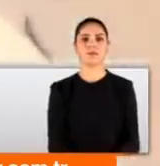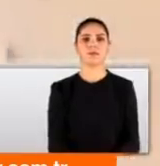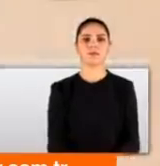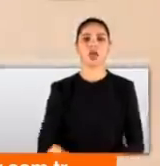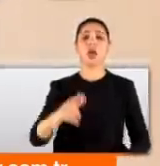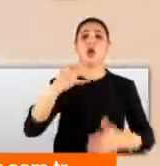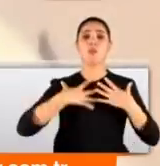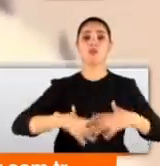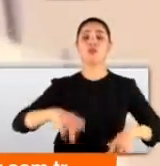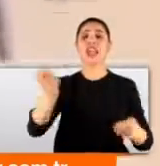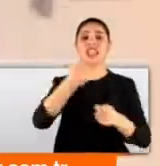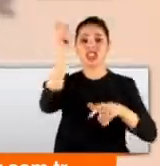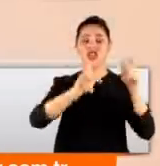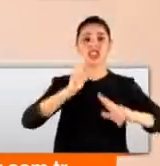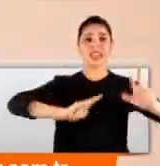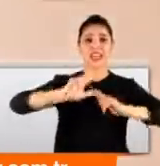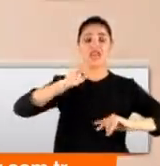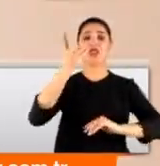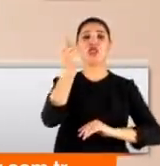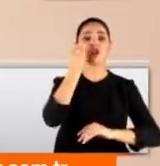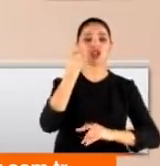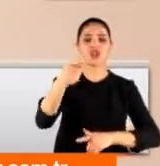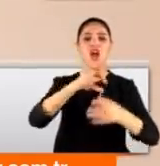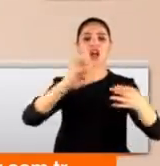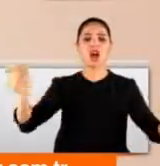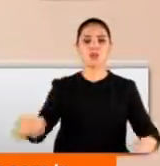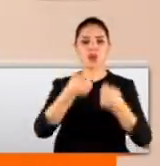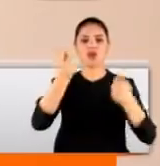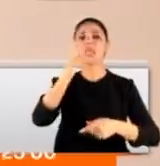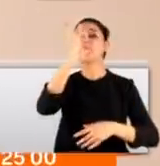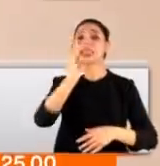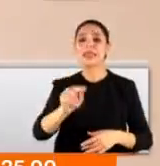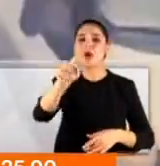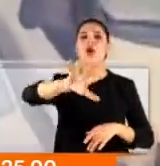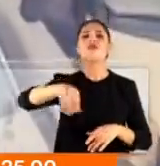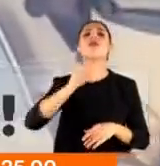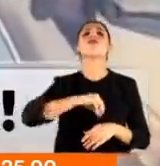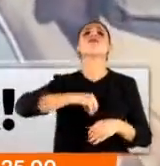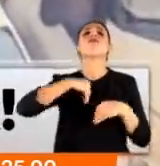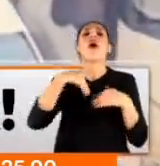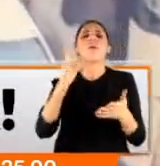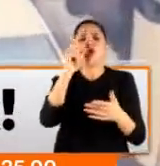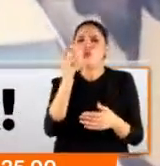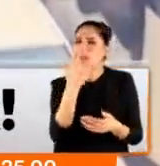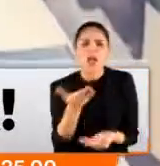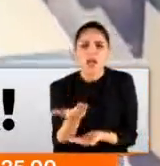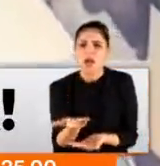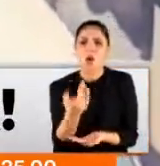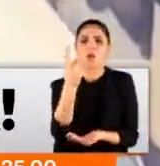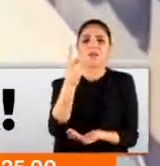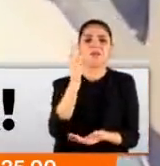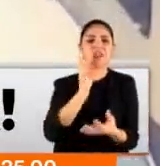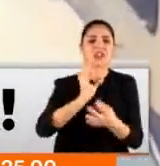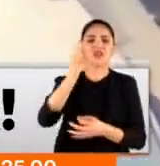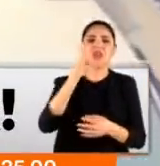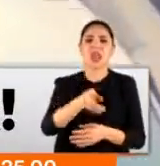Üzerlerinde işçi yeleği olan dört kişi kablolarla çalışıyordu. Kimse onların hırsız olabileceğinden şüphelenmedi. Biri tuttu,